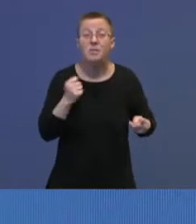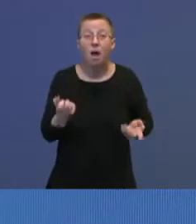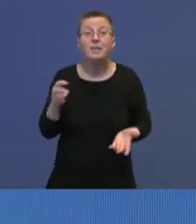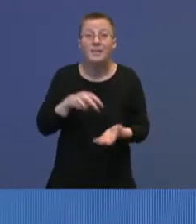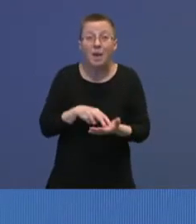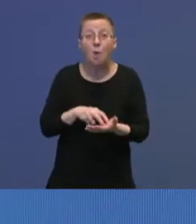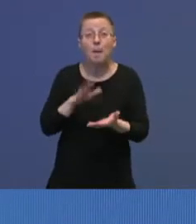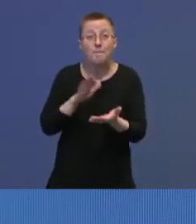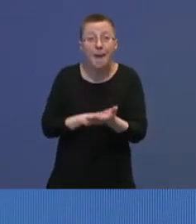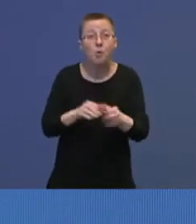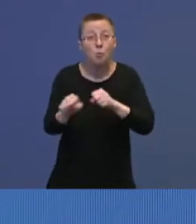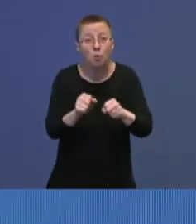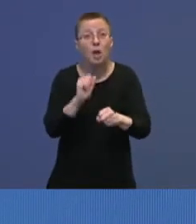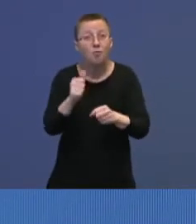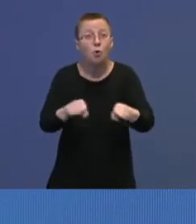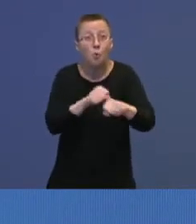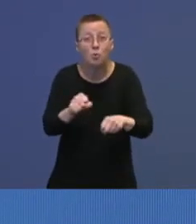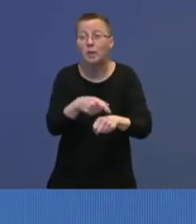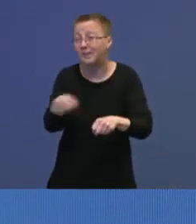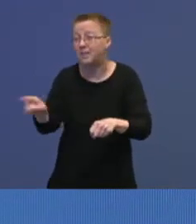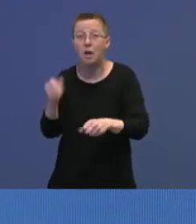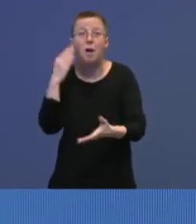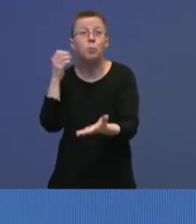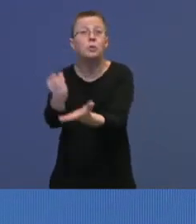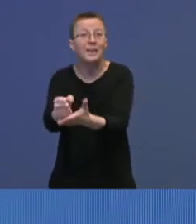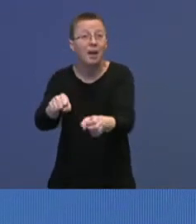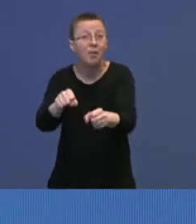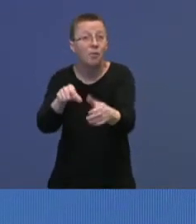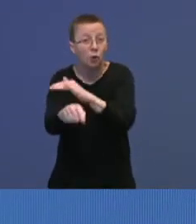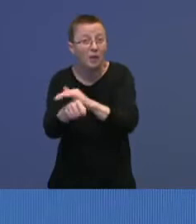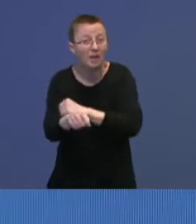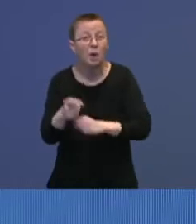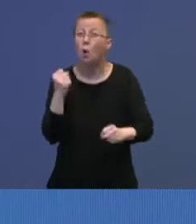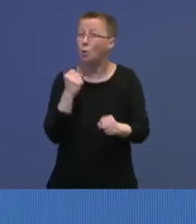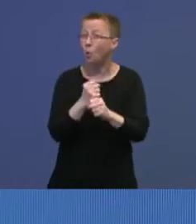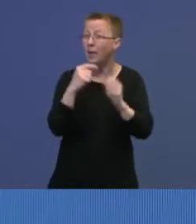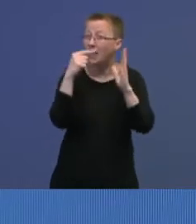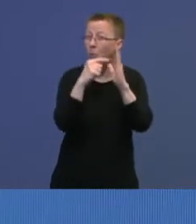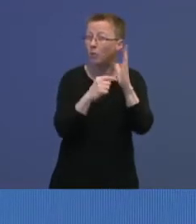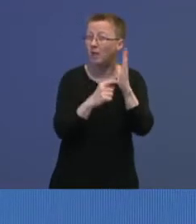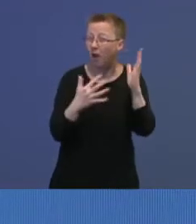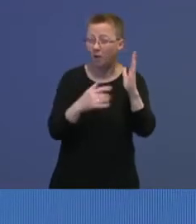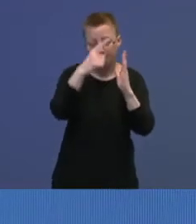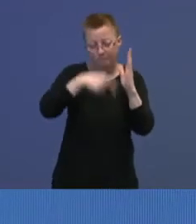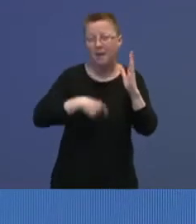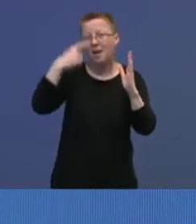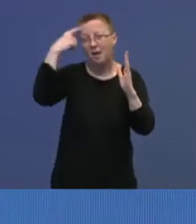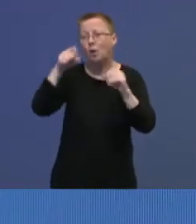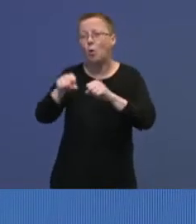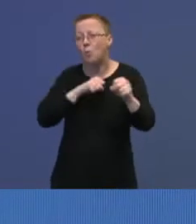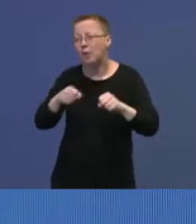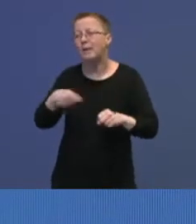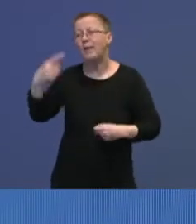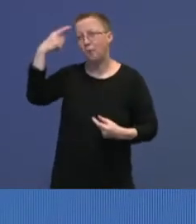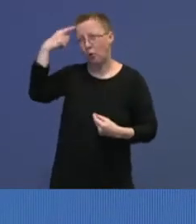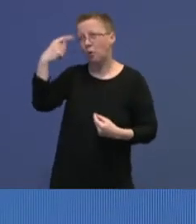med og for kommunene som skal bosette flyktinger. Og her er noen konkrete punkter som jeg vet kommunene skjønner